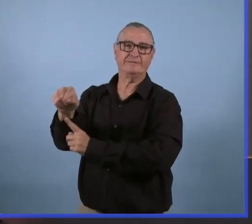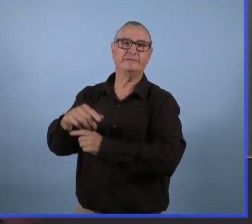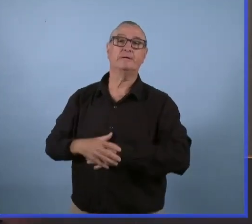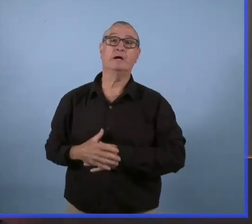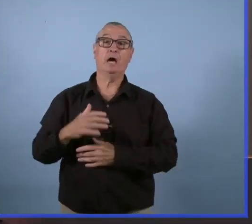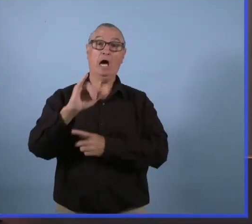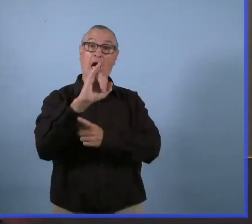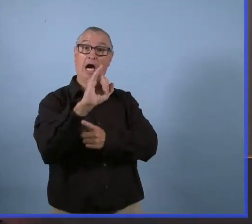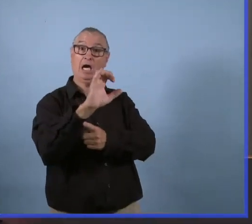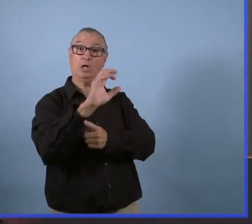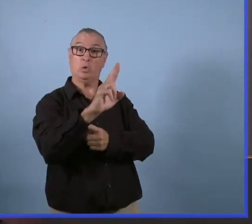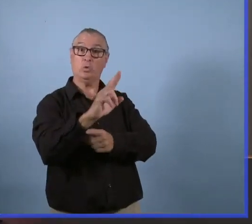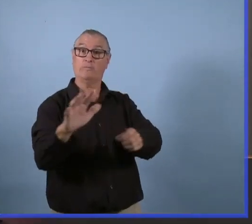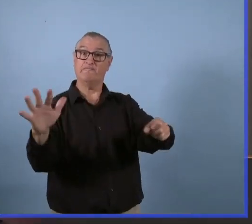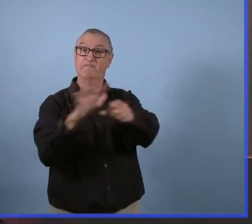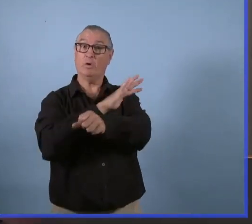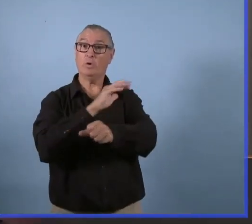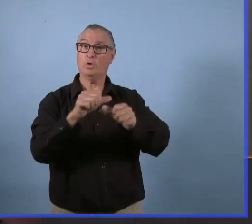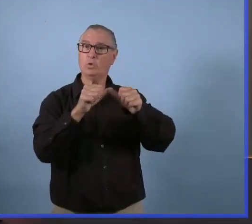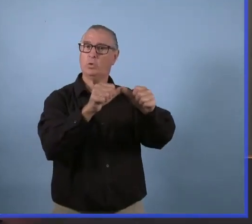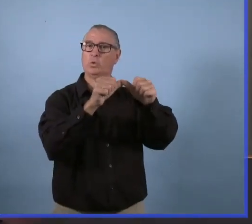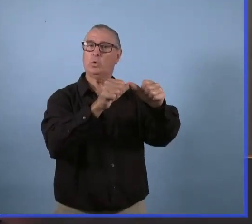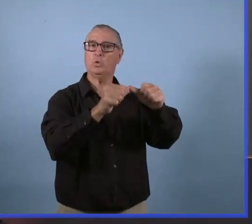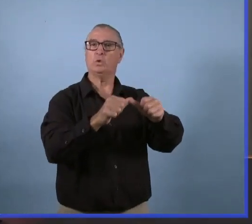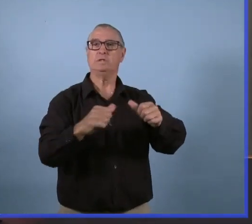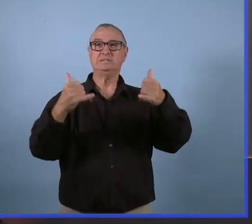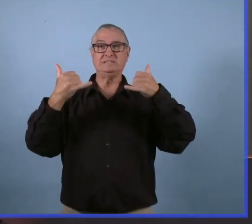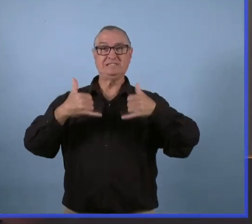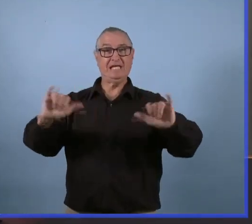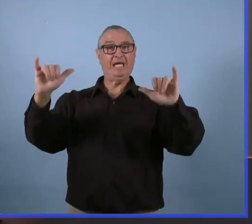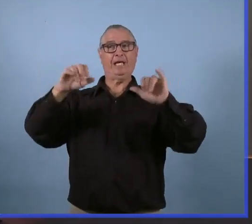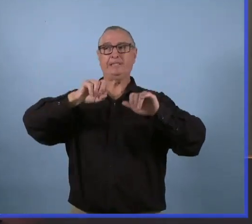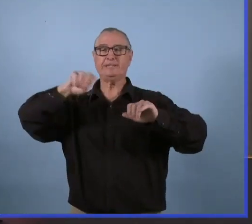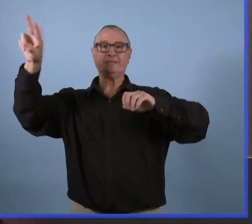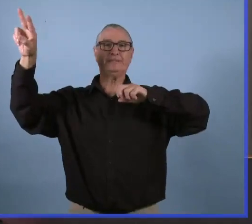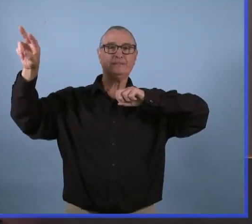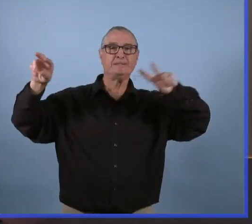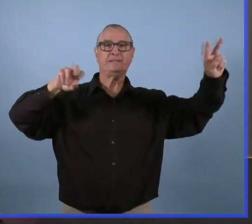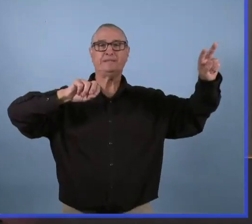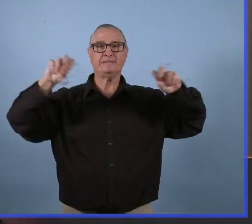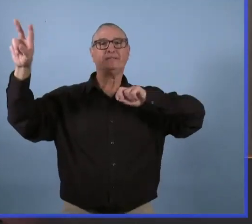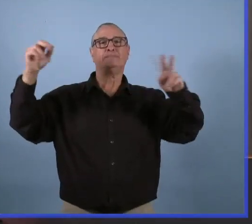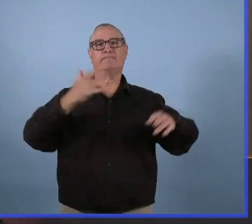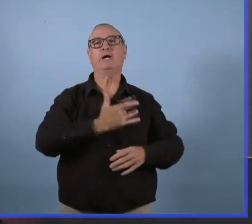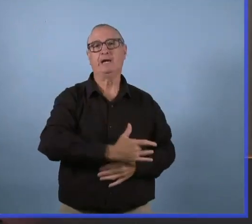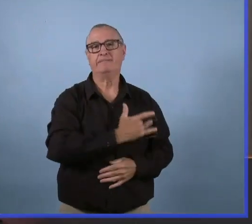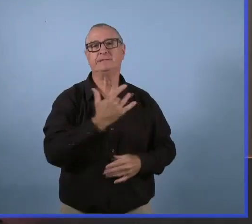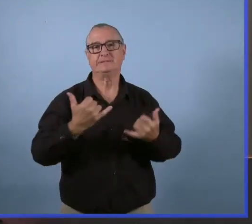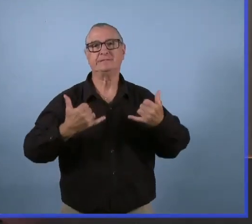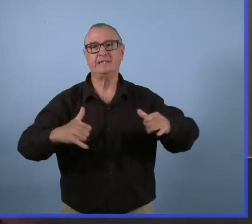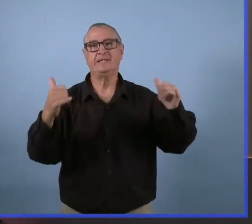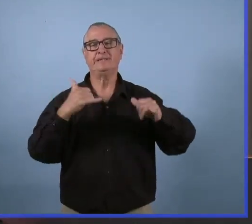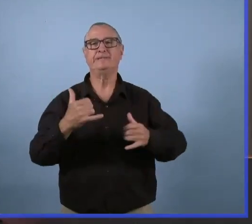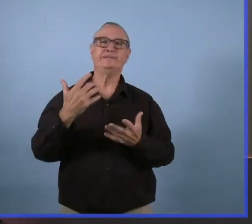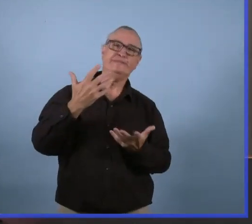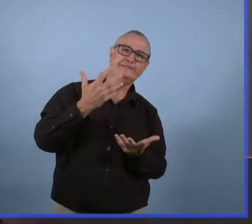Si on a encore des personnes hors-province, ce n'est pas un indicateur unique.